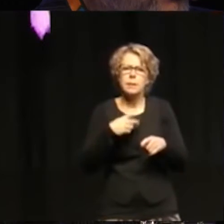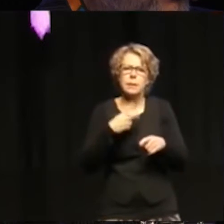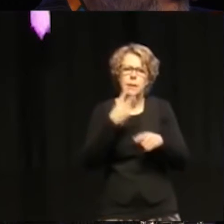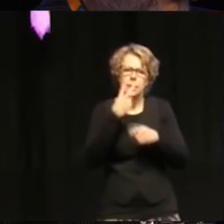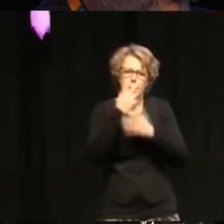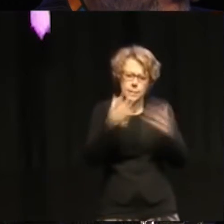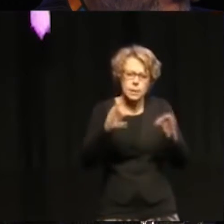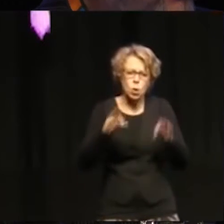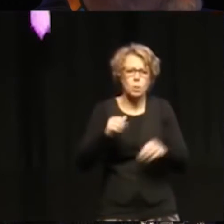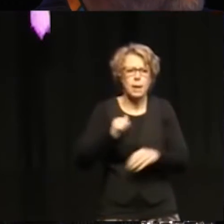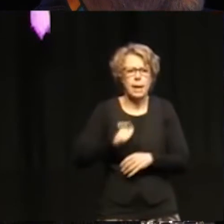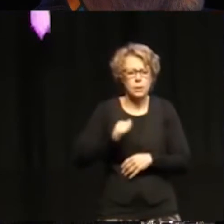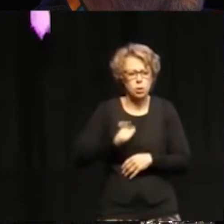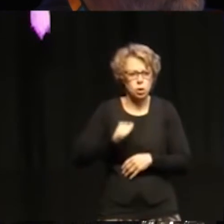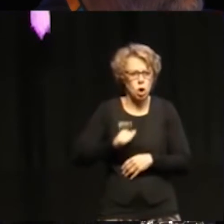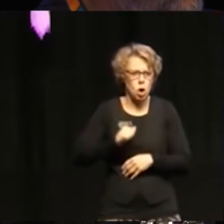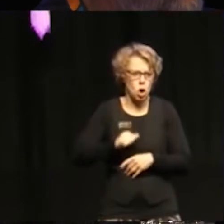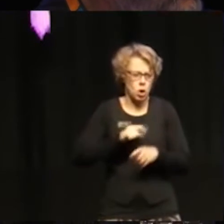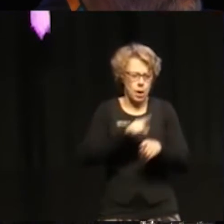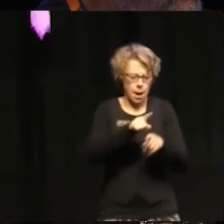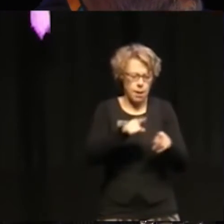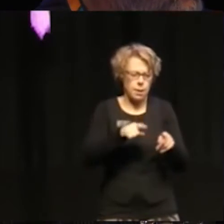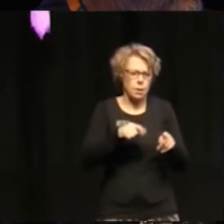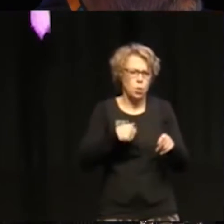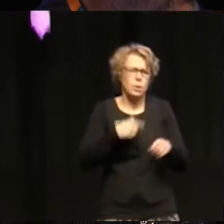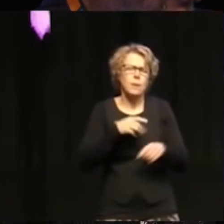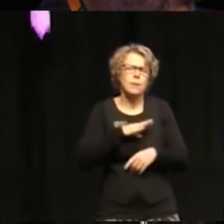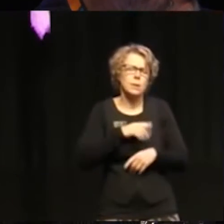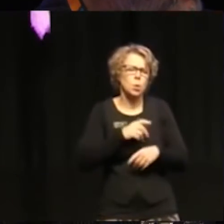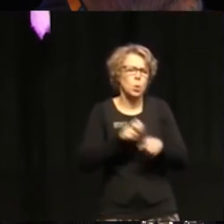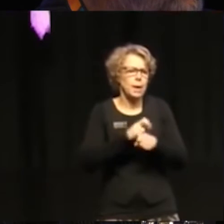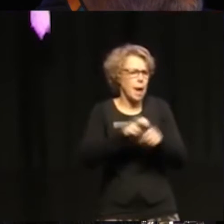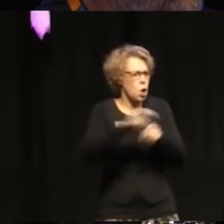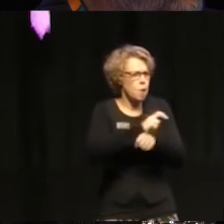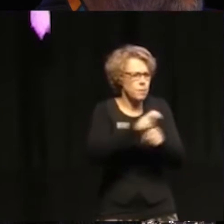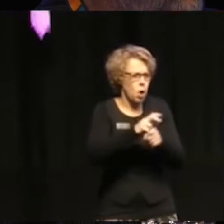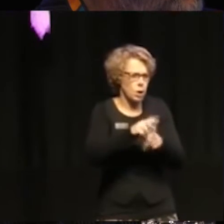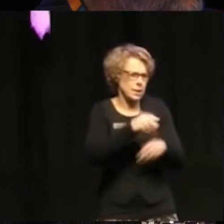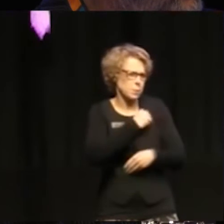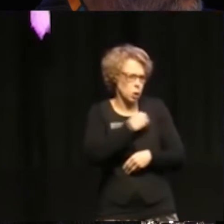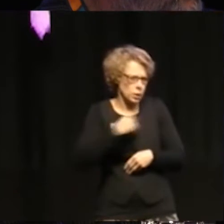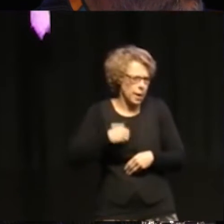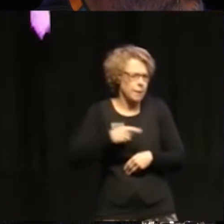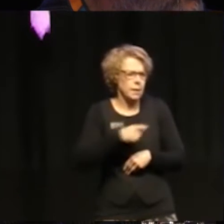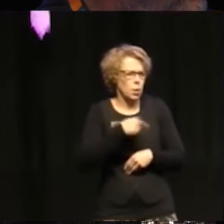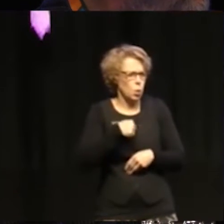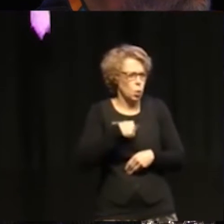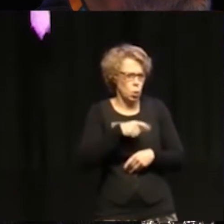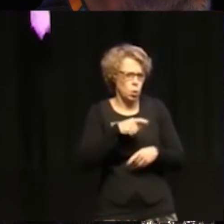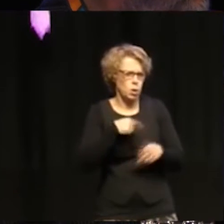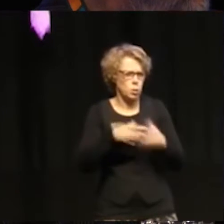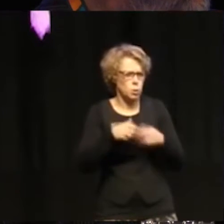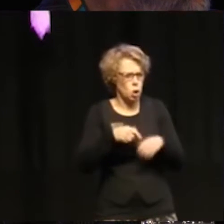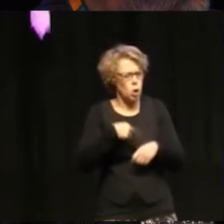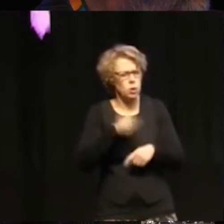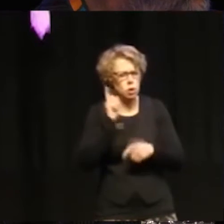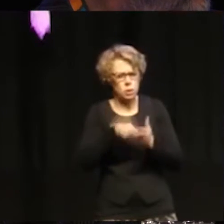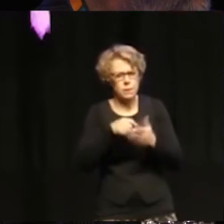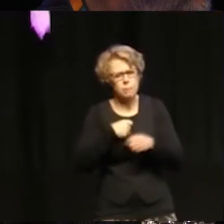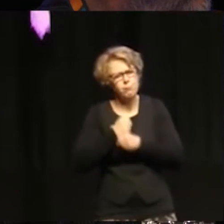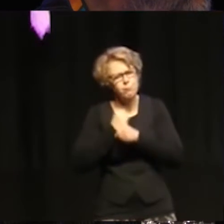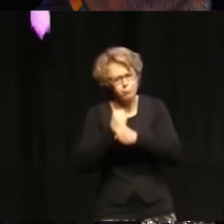human rights monitoring bodies to monitor how states are doing with regards to sustainable development.